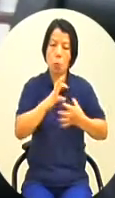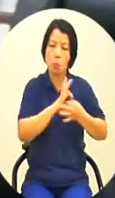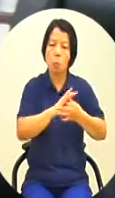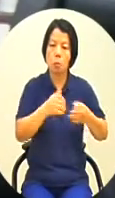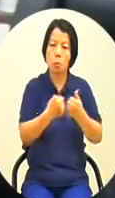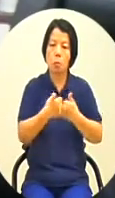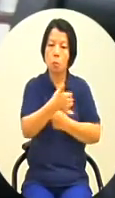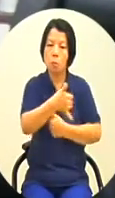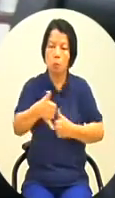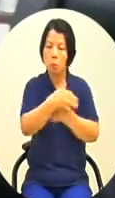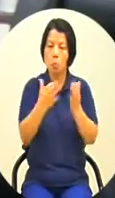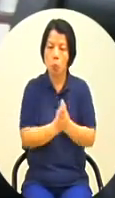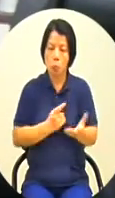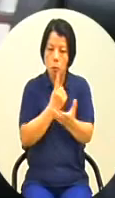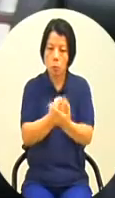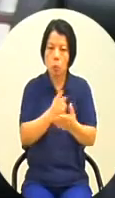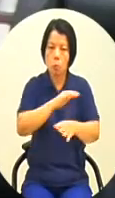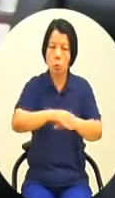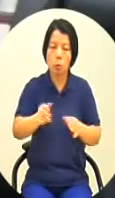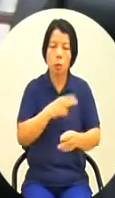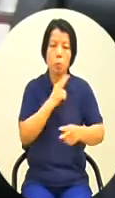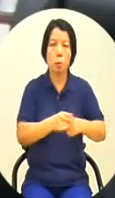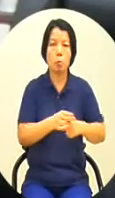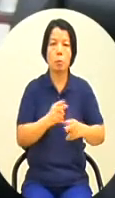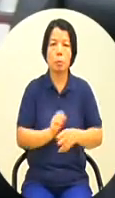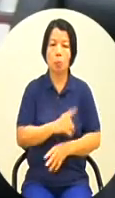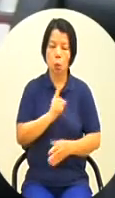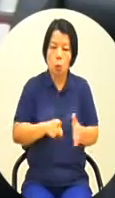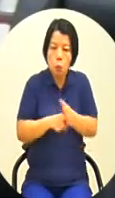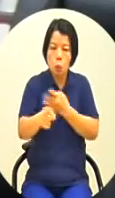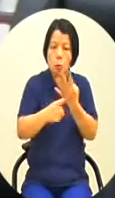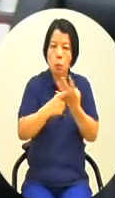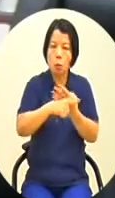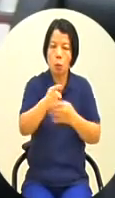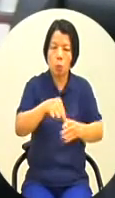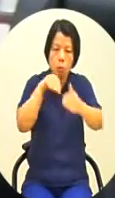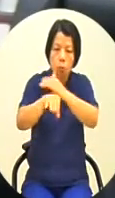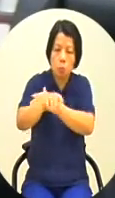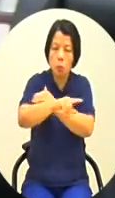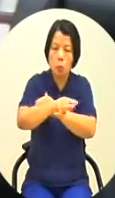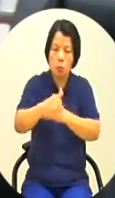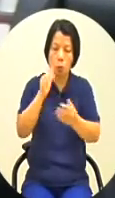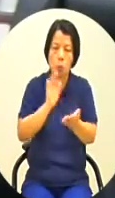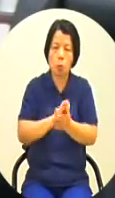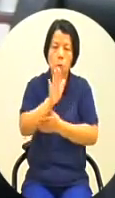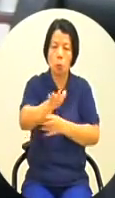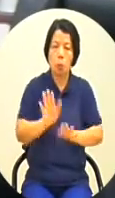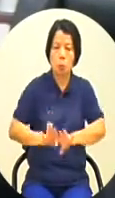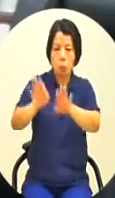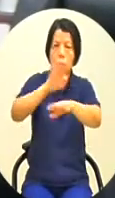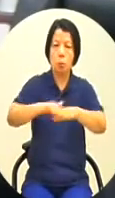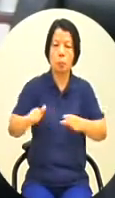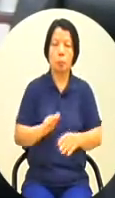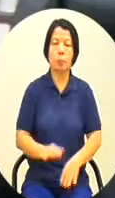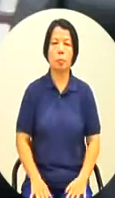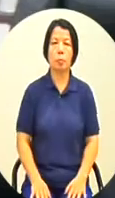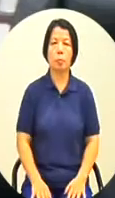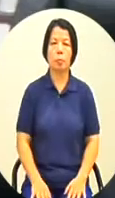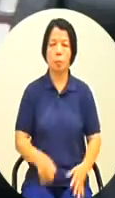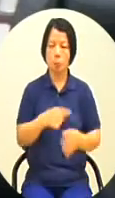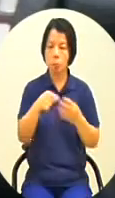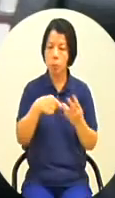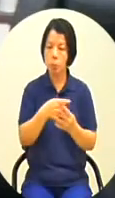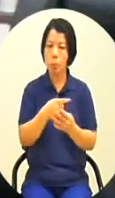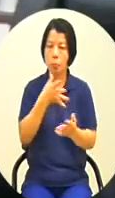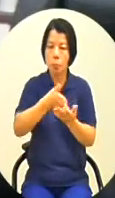議員去參與我相信會對我們這一些專業的場館的未來的發展是一件有幫助的事情以上幾點來